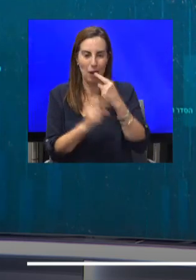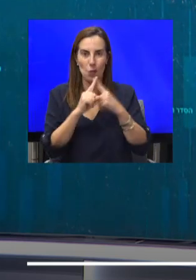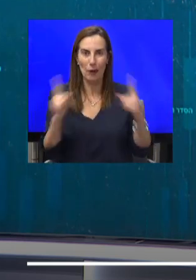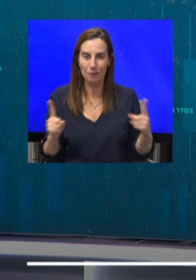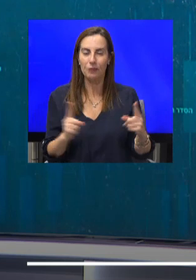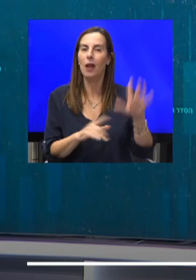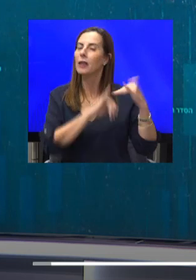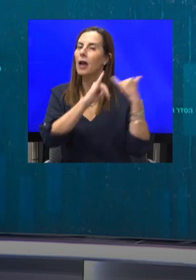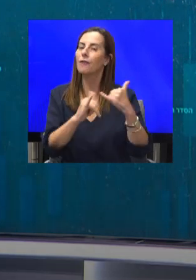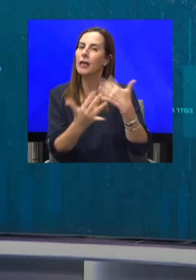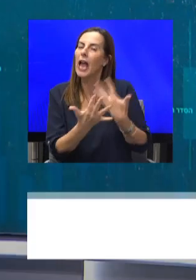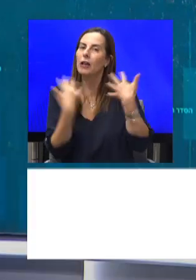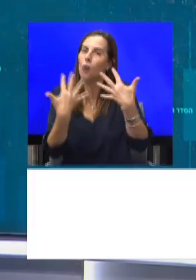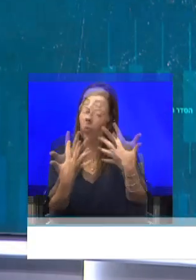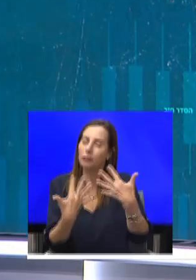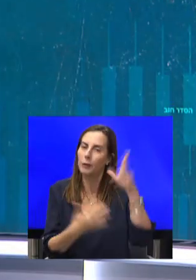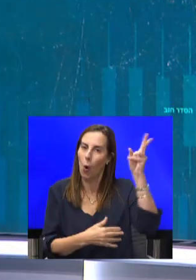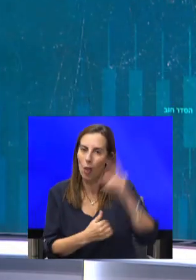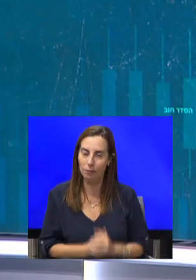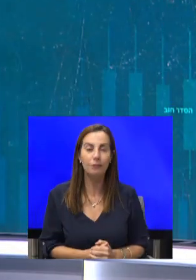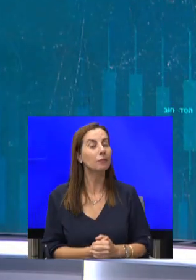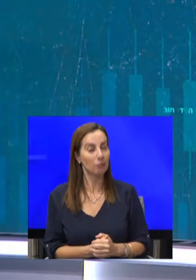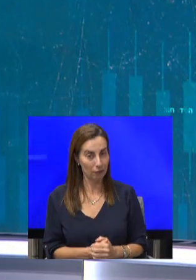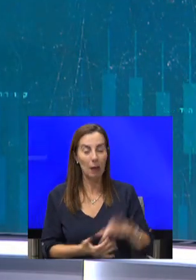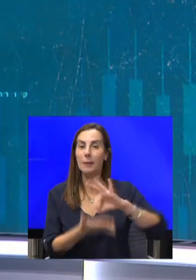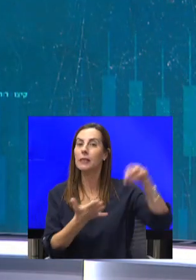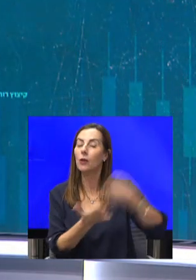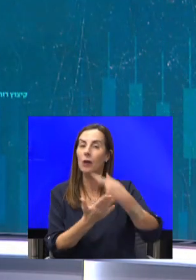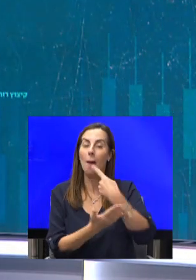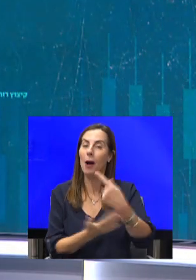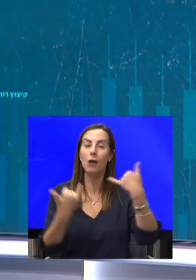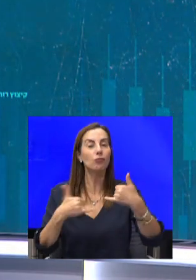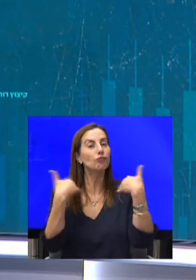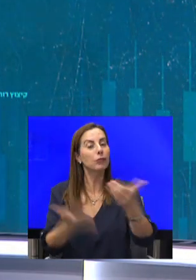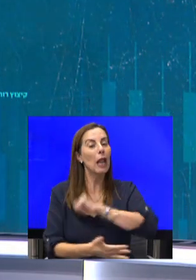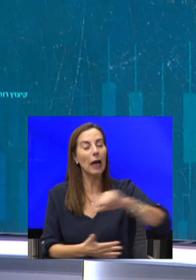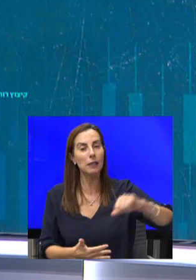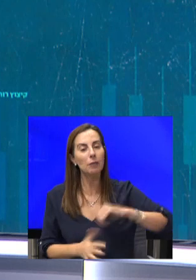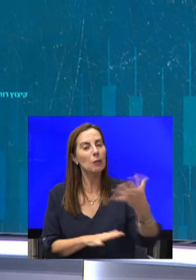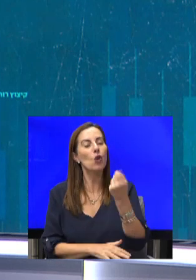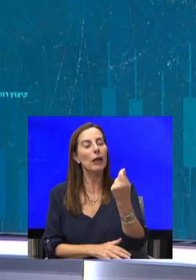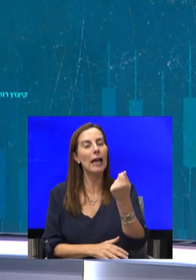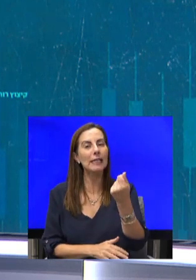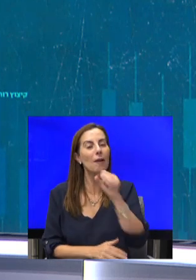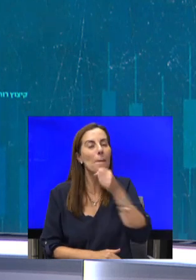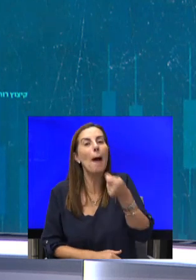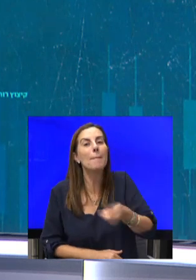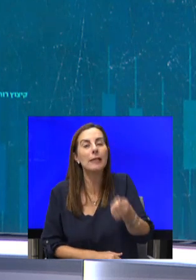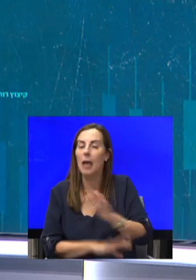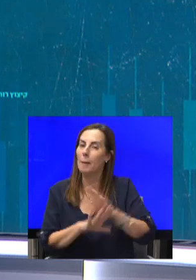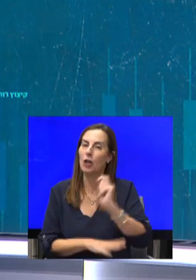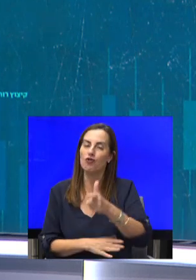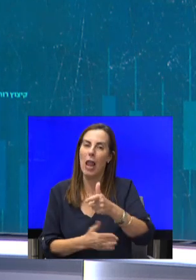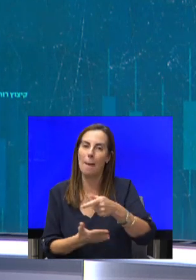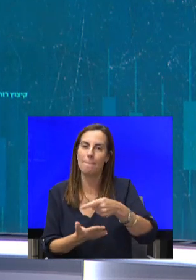ראשון מעבר לים. וגם, משרד האוצר הודיע היום שיאפשר לעצמאים למשוך כסף מהפנסיה שלהם בלי לשלם על זה מס, אבל האם זה